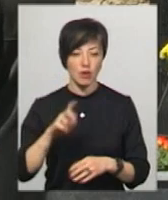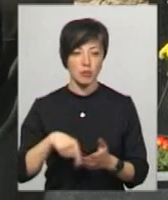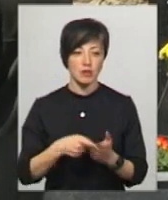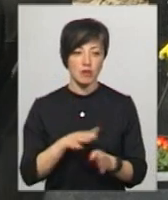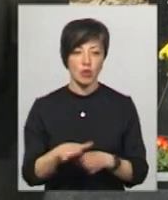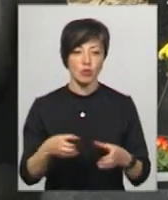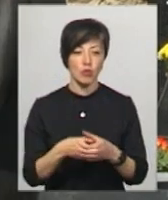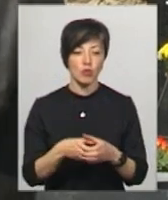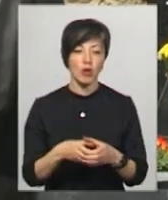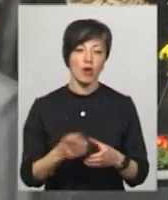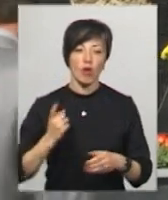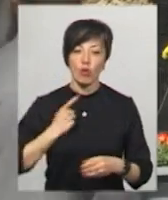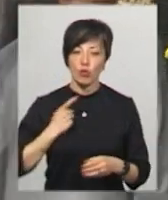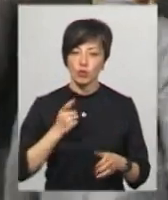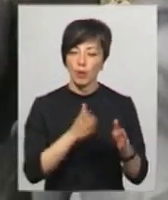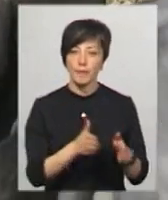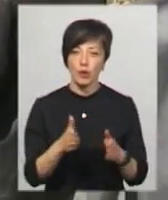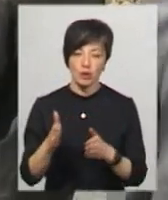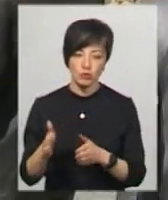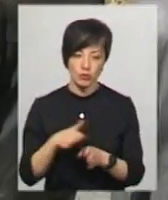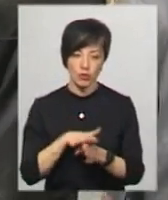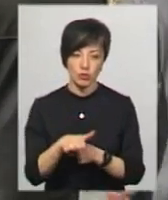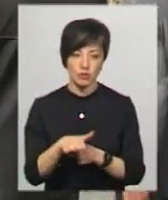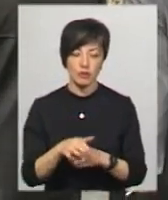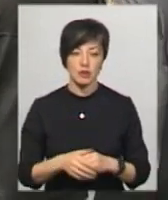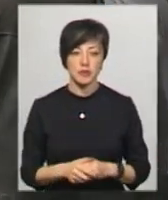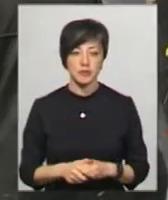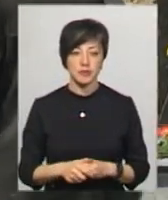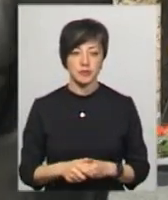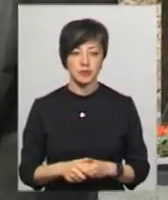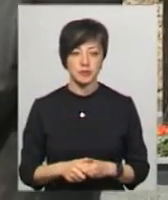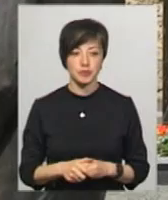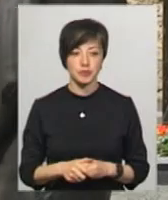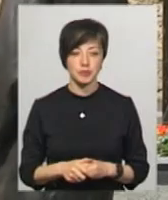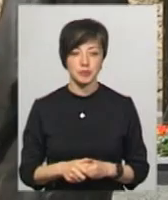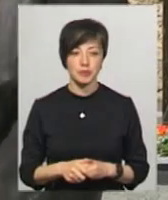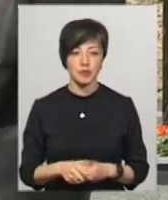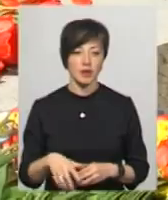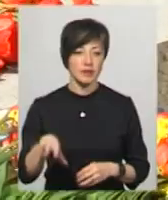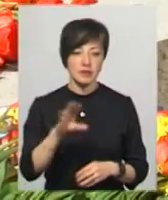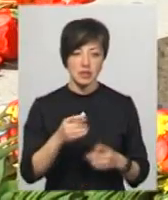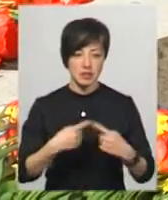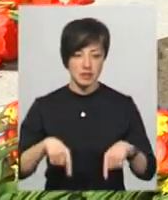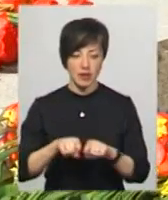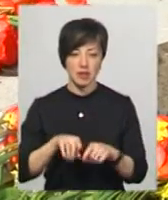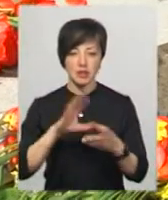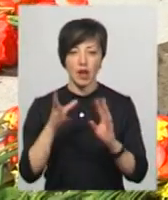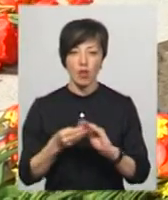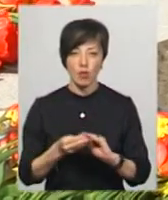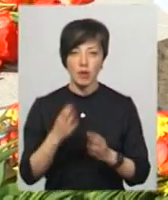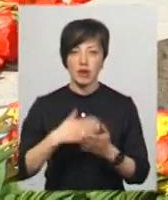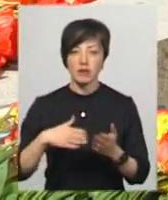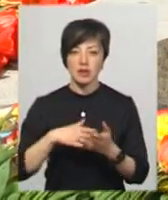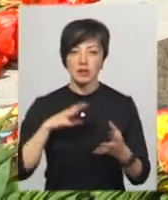Виконували значення охрану громадського порядку, во всіх сферах. Загалом у ліквідації